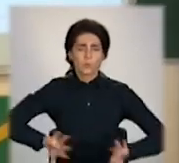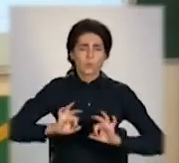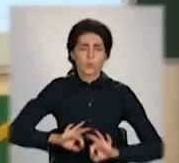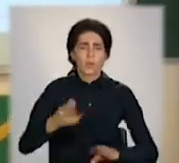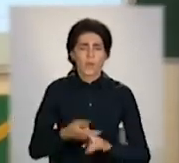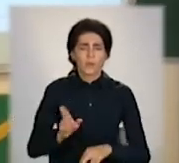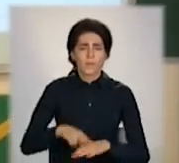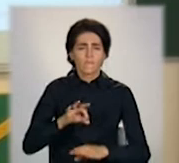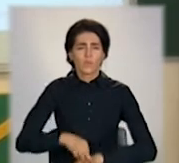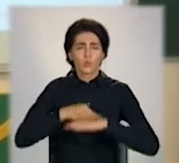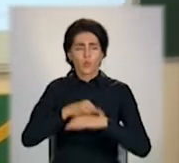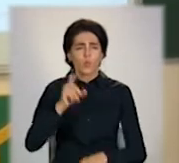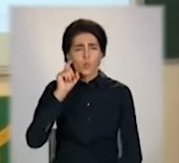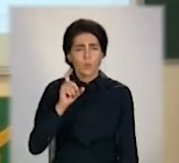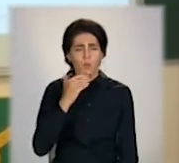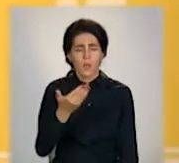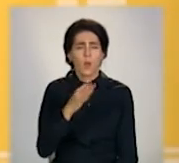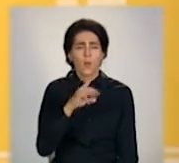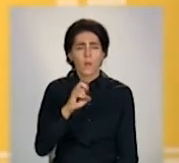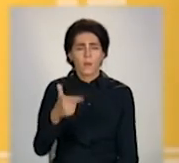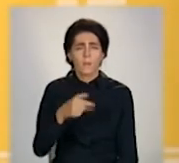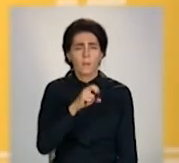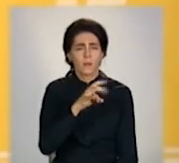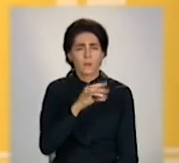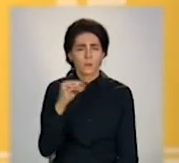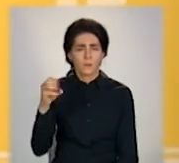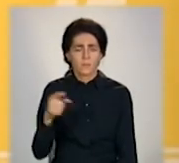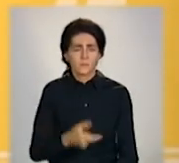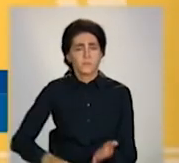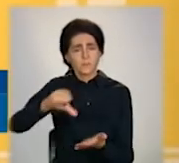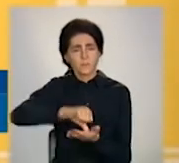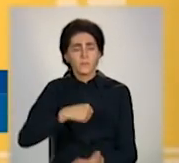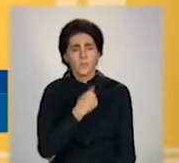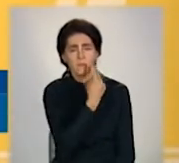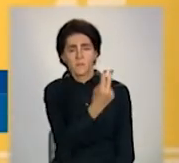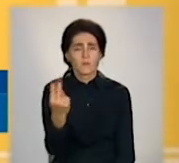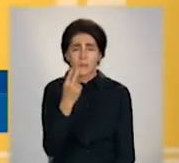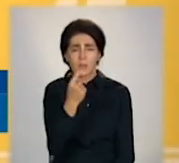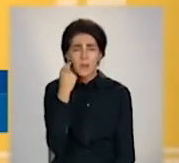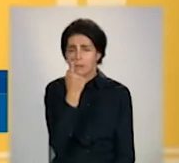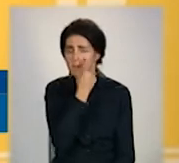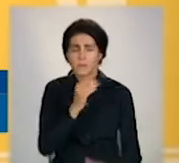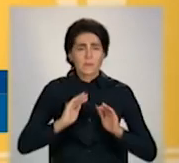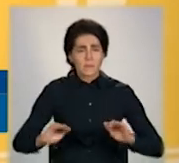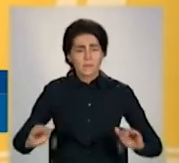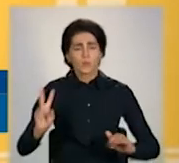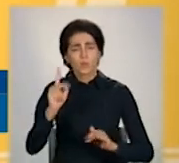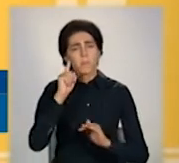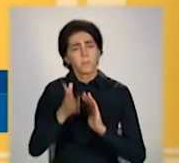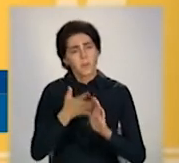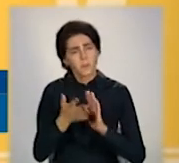ведучий телеканалу «Україна» Олег Панюта. Ми сьогодні тут дивилися в очі дітям, які не просто розуміють, а